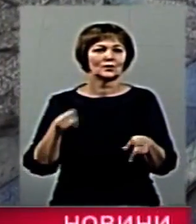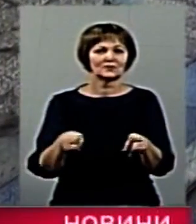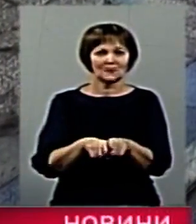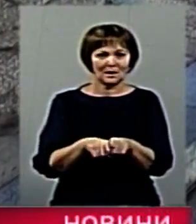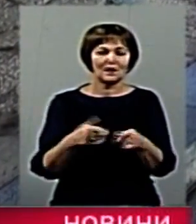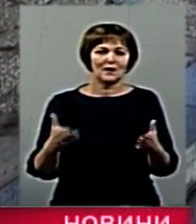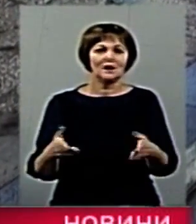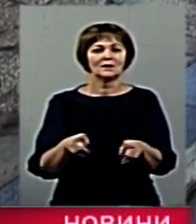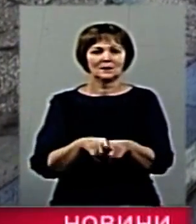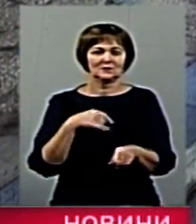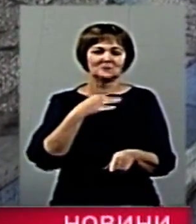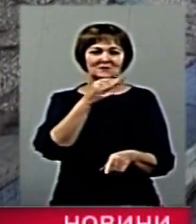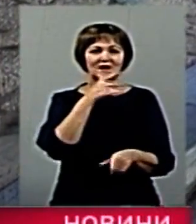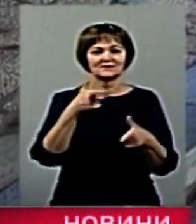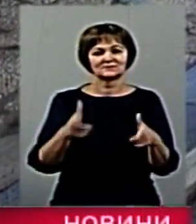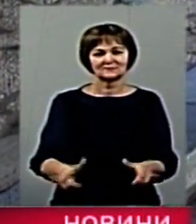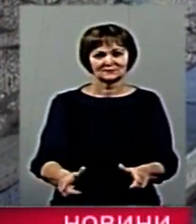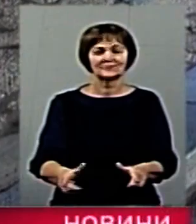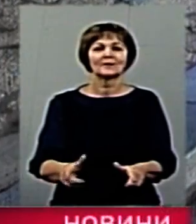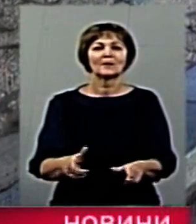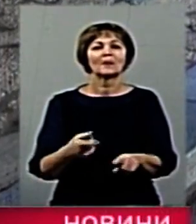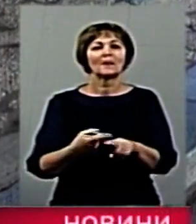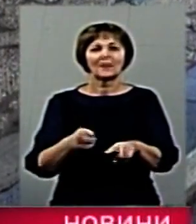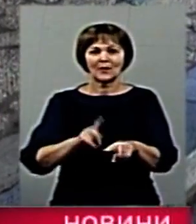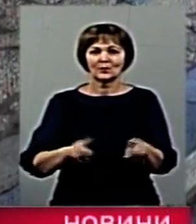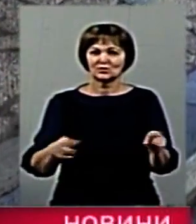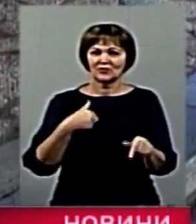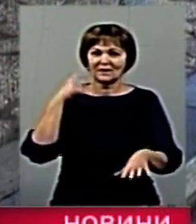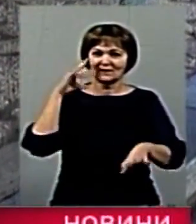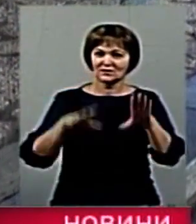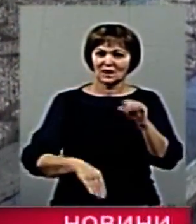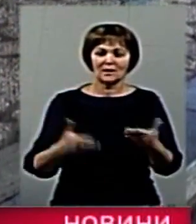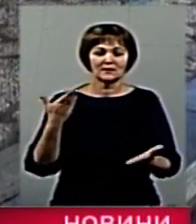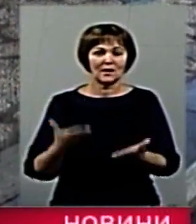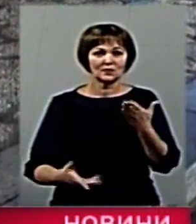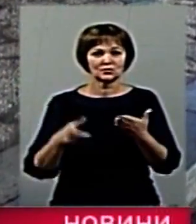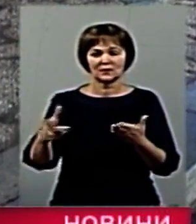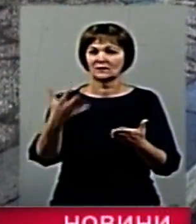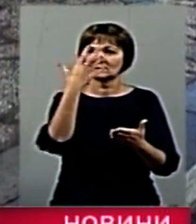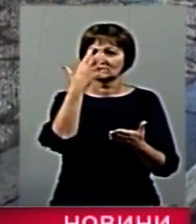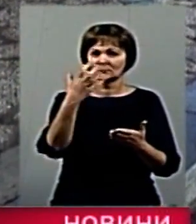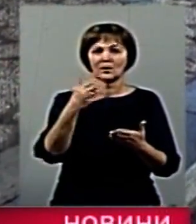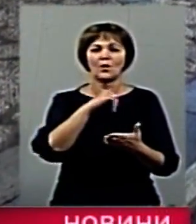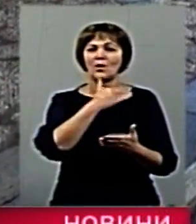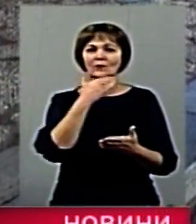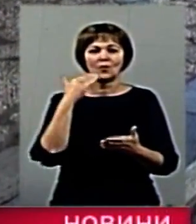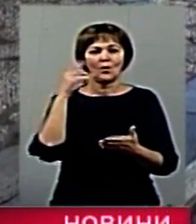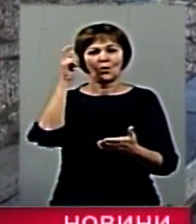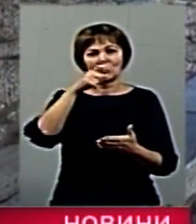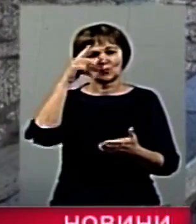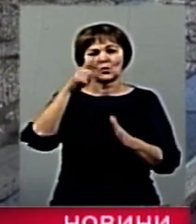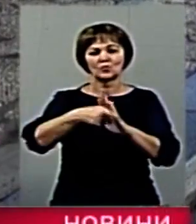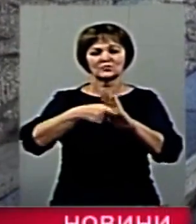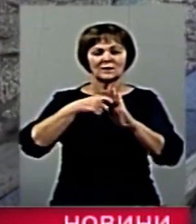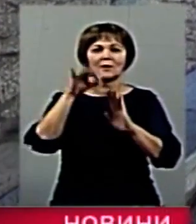Так, з задоволенням. Чому? Тому що я вважаю, що якщо бути селфі-флешмоб, багато людей можуть дізнатися